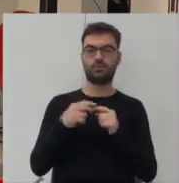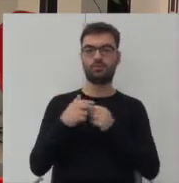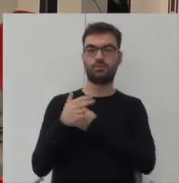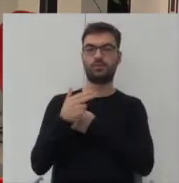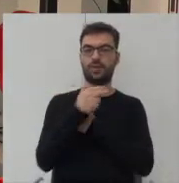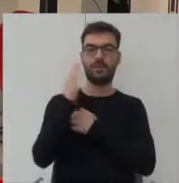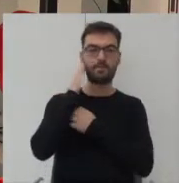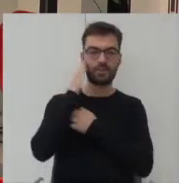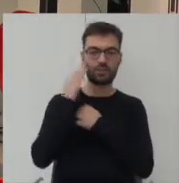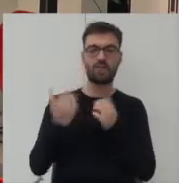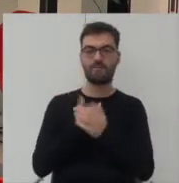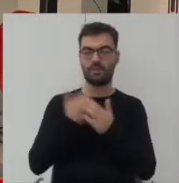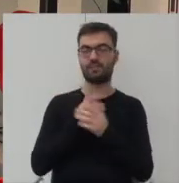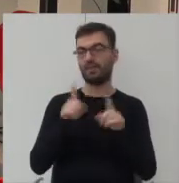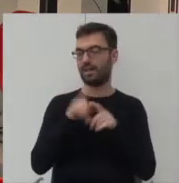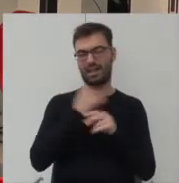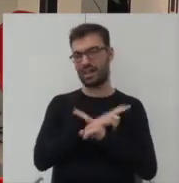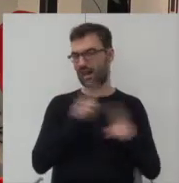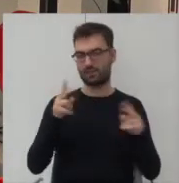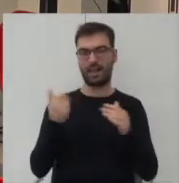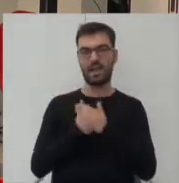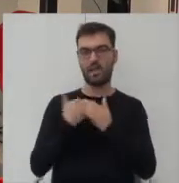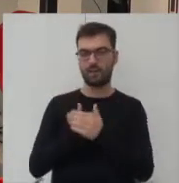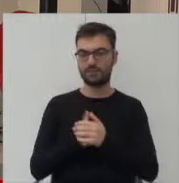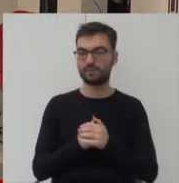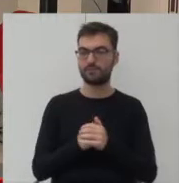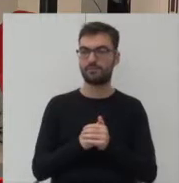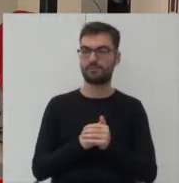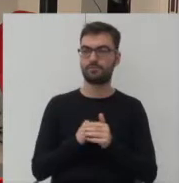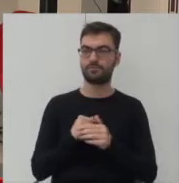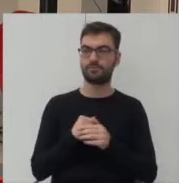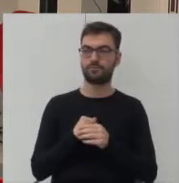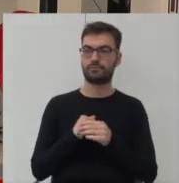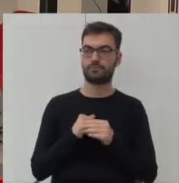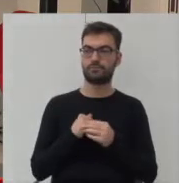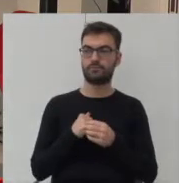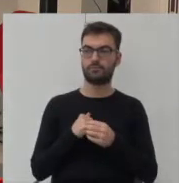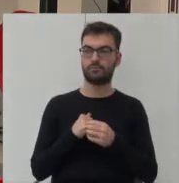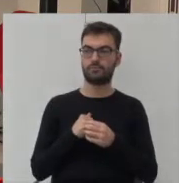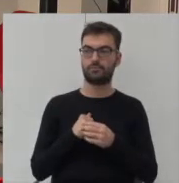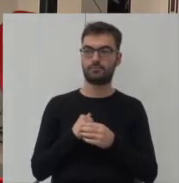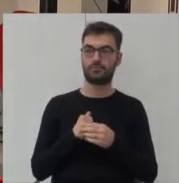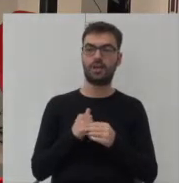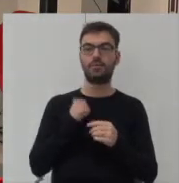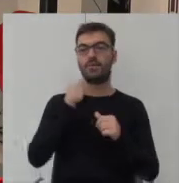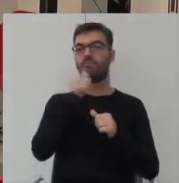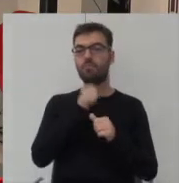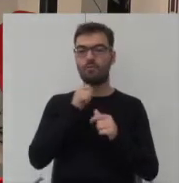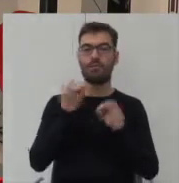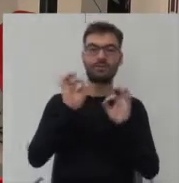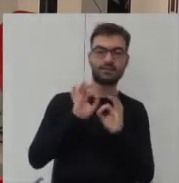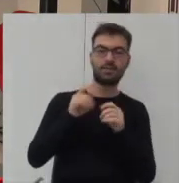innowacjach, tak samo jak o każdej innowacji, która się dzieje w mieście, chodzi bardziej o to też, żeby próbować testować rozwiązania,